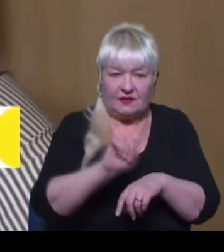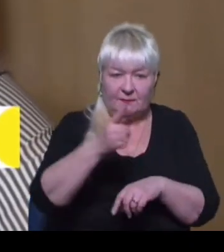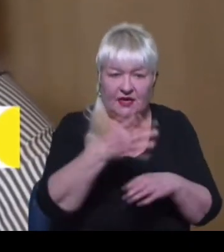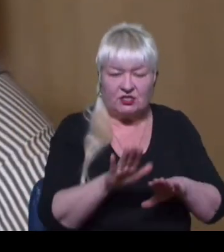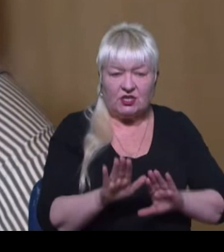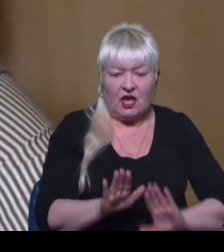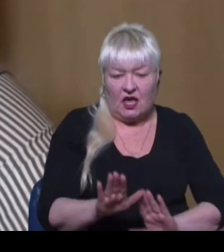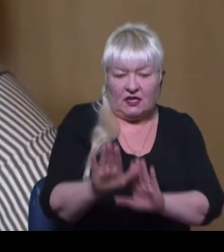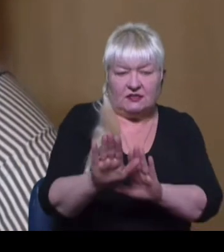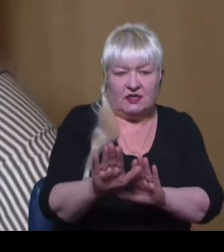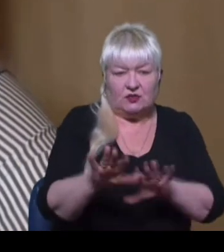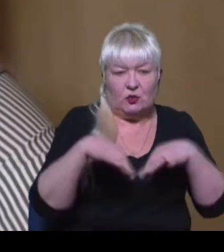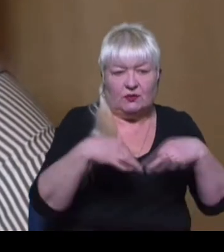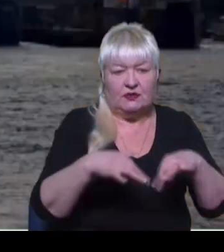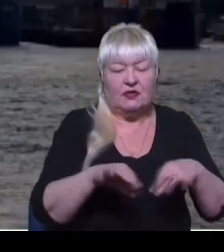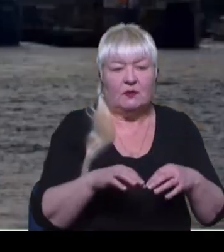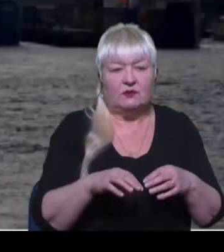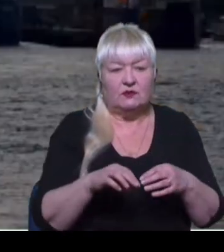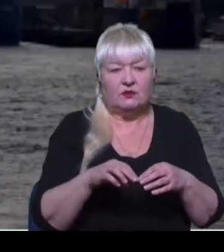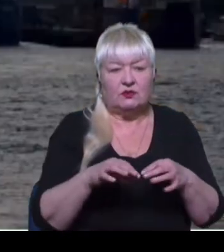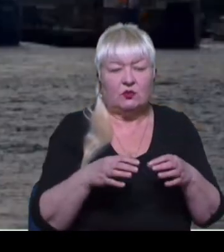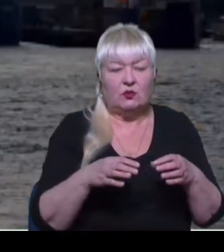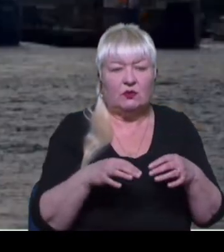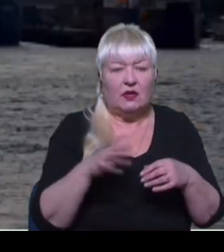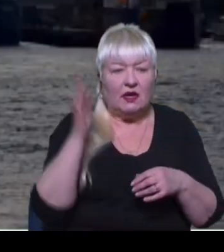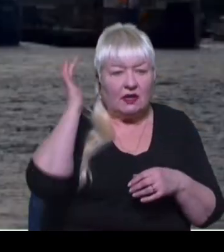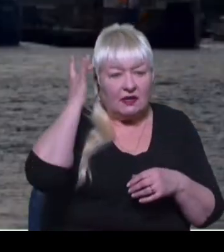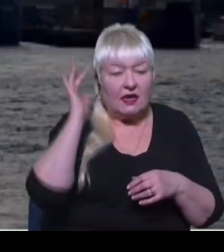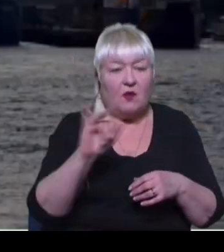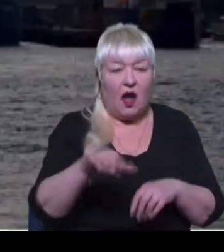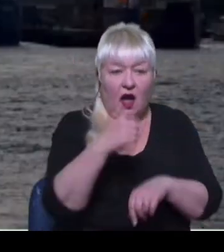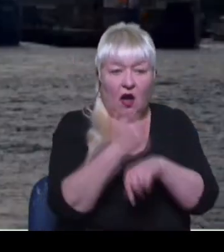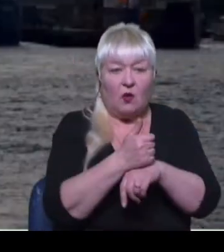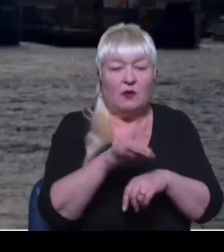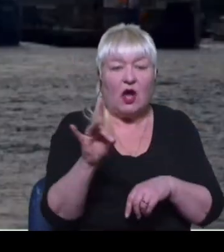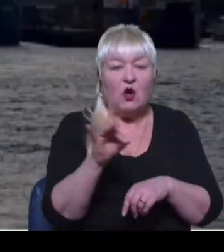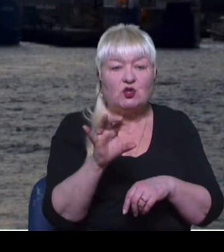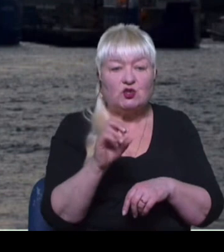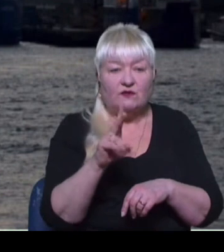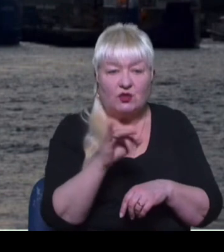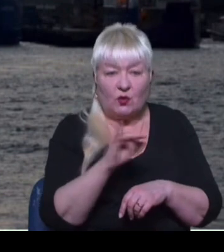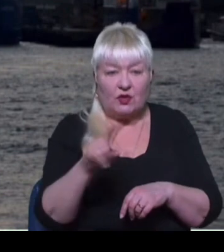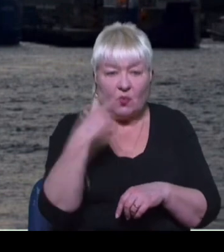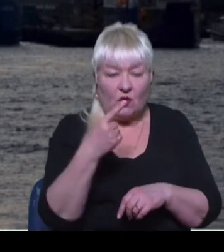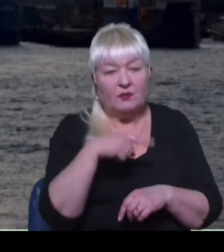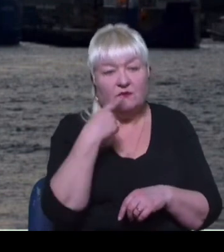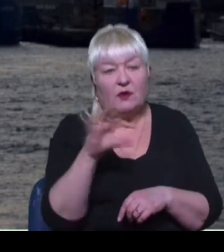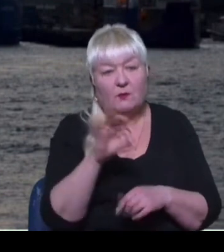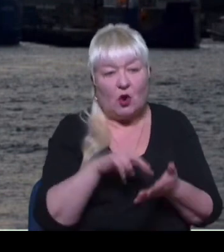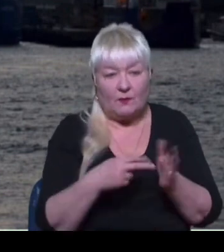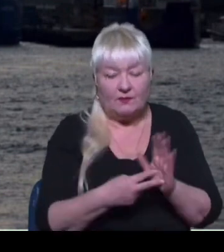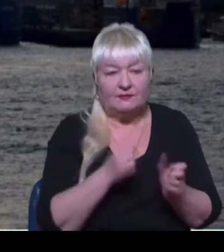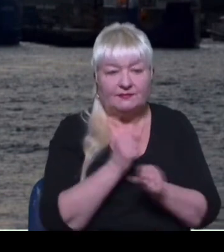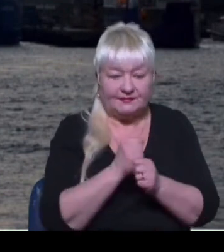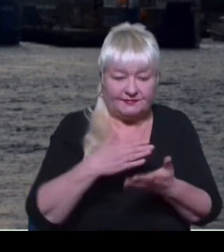транспорту Криму Ніколай Лукашенка. А губернатор Ростовської області Василій Голубів заявляє про плани робити морські